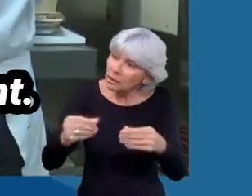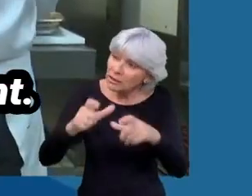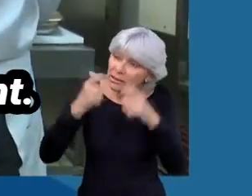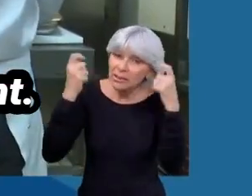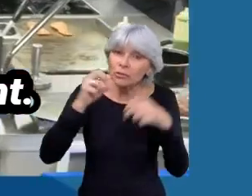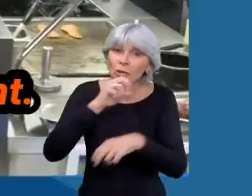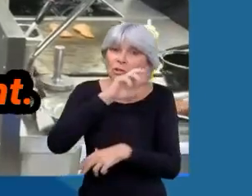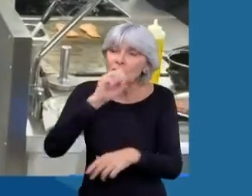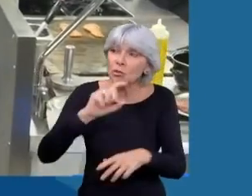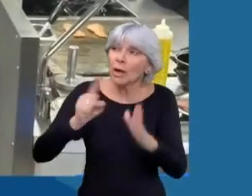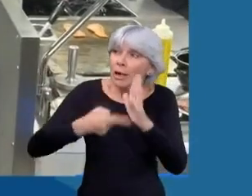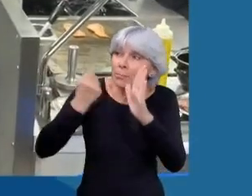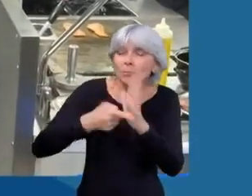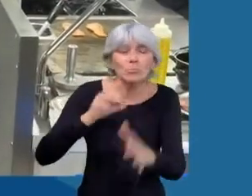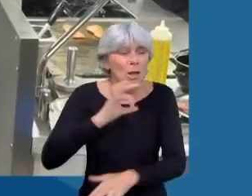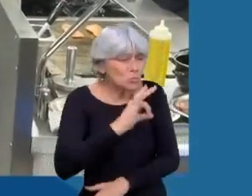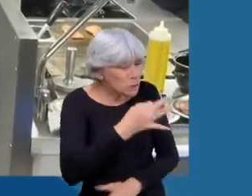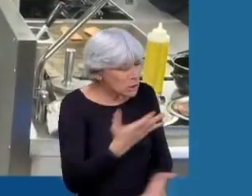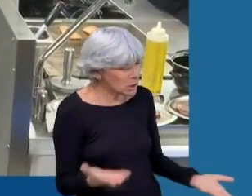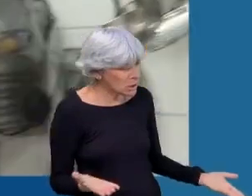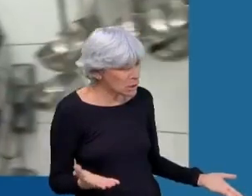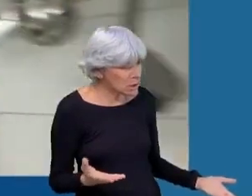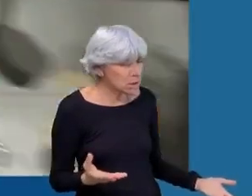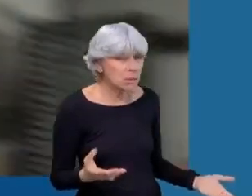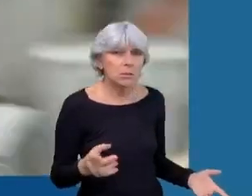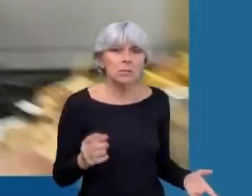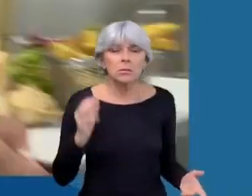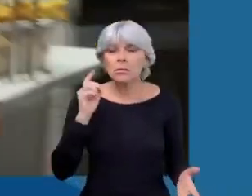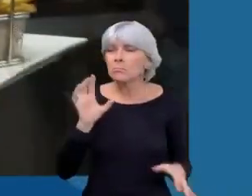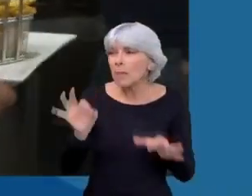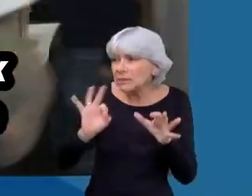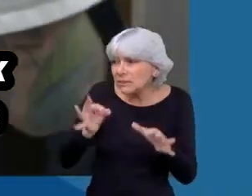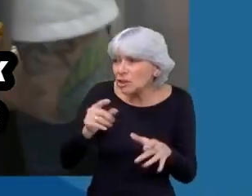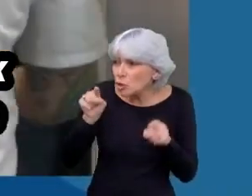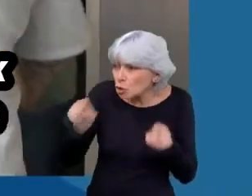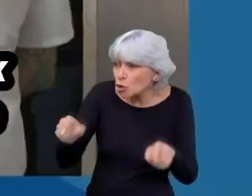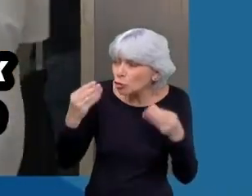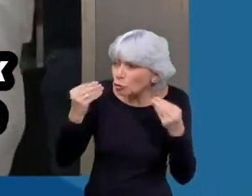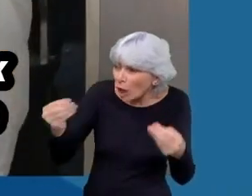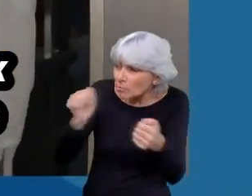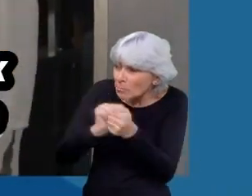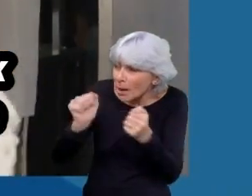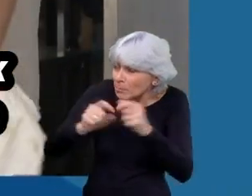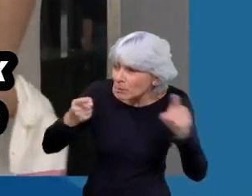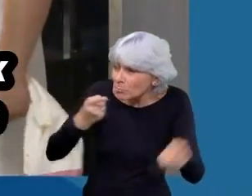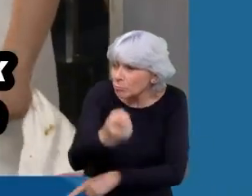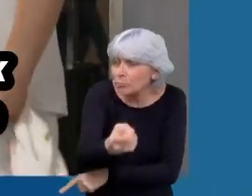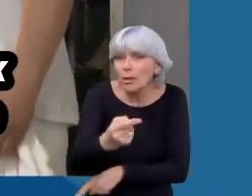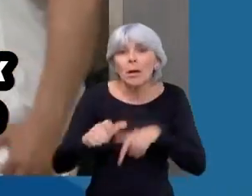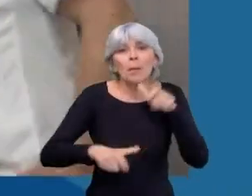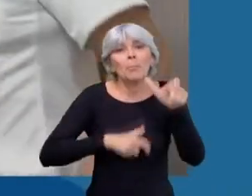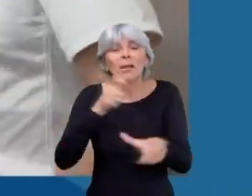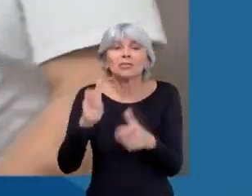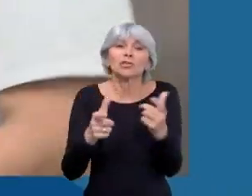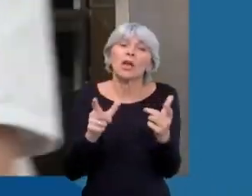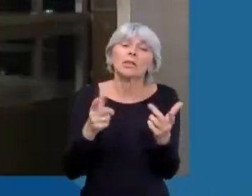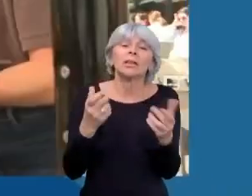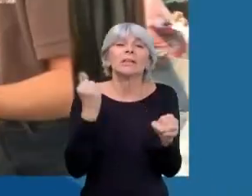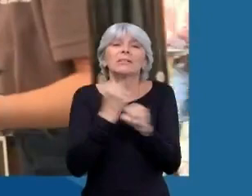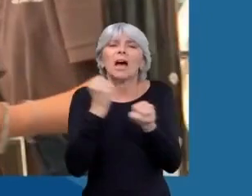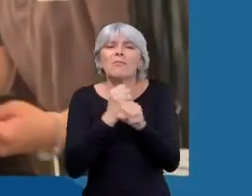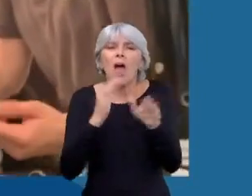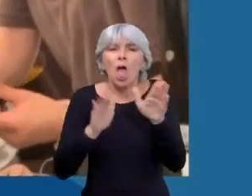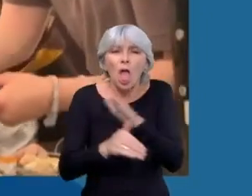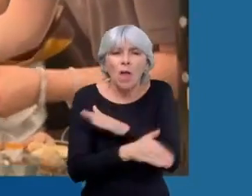séjour. En ce moment, mais si, monsieur. On parle ça. Mais si, c'est ceux-là qu'on veut régulariser. Ce n pas ceux qui sont là de manière illégale et qui travaillent au black.